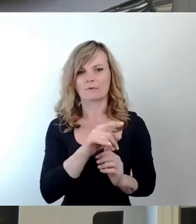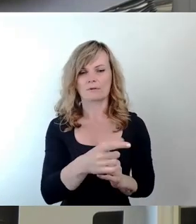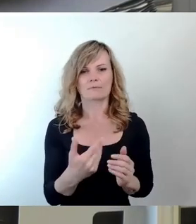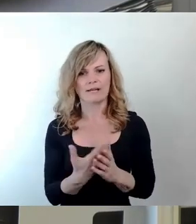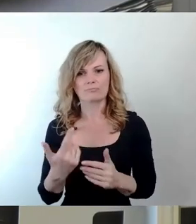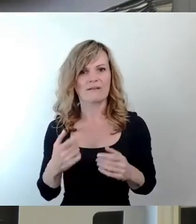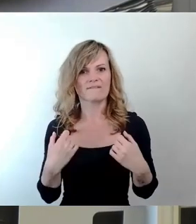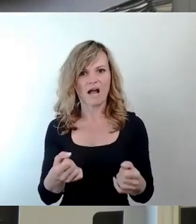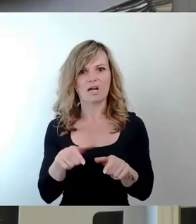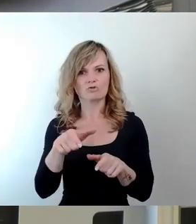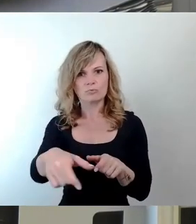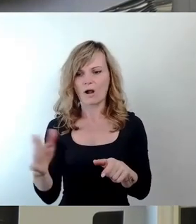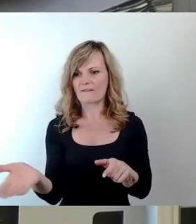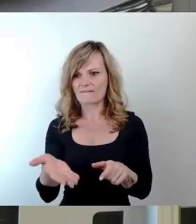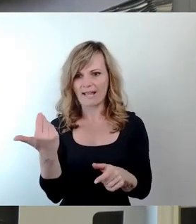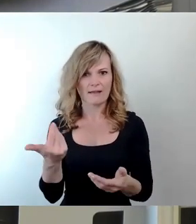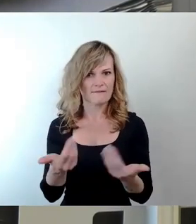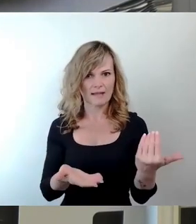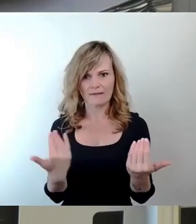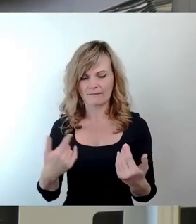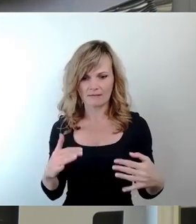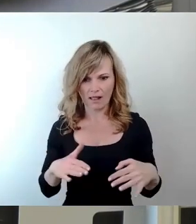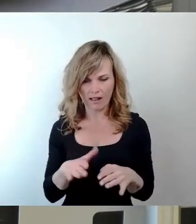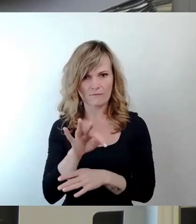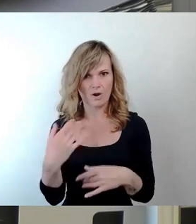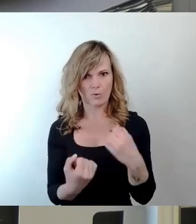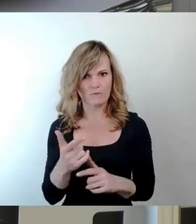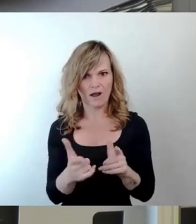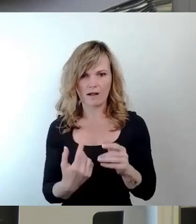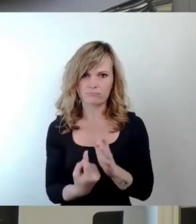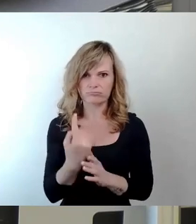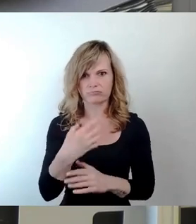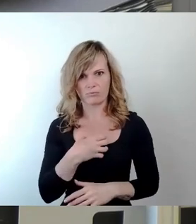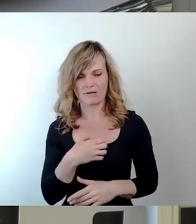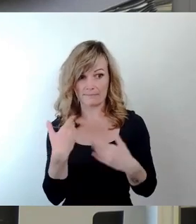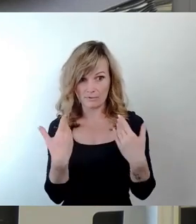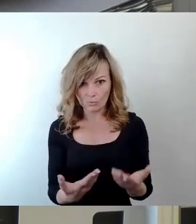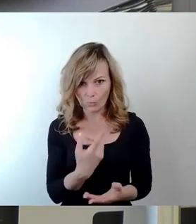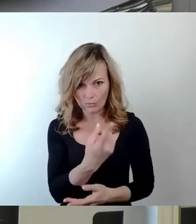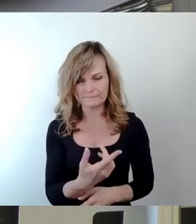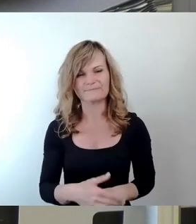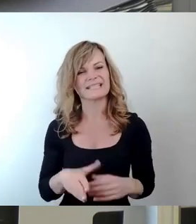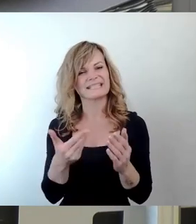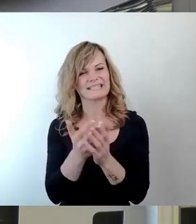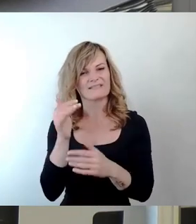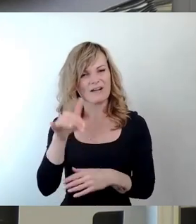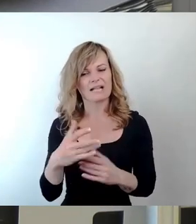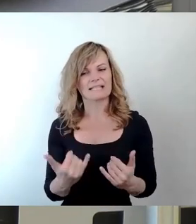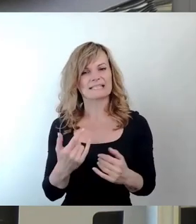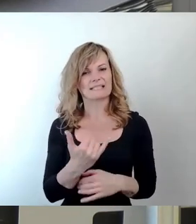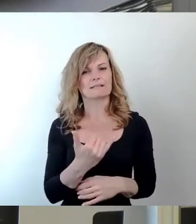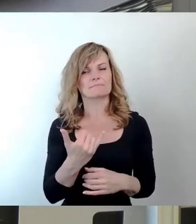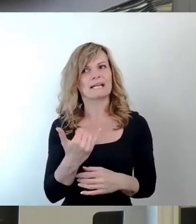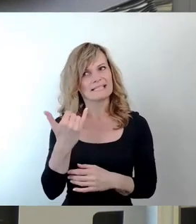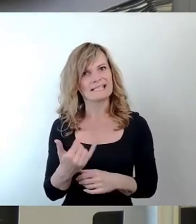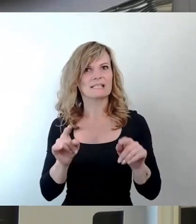So Dr. Christian Bösel von der AG Automobil in Dresden. Meine Damen und Herren, diesen Fall konnte man diese Woche, diesen Monat